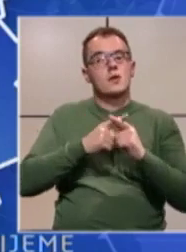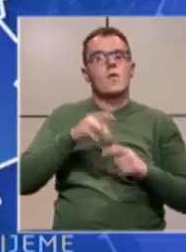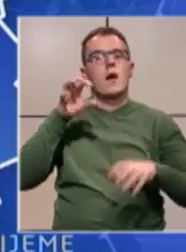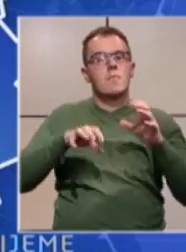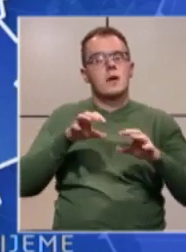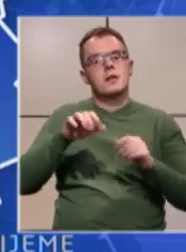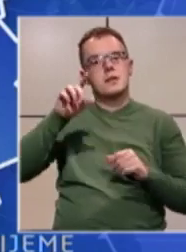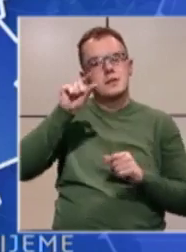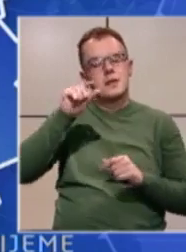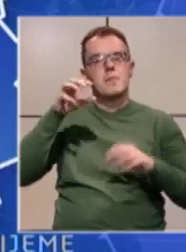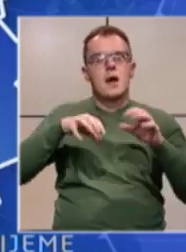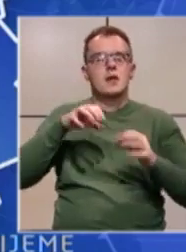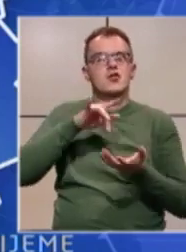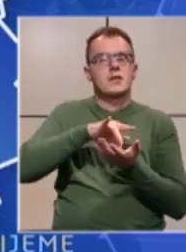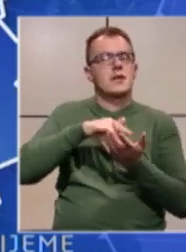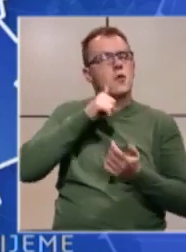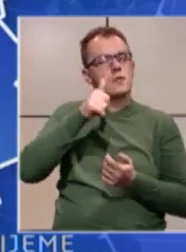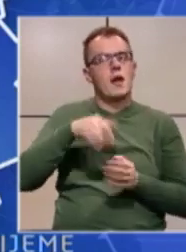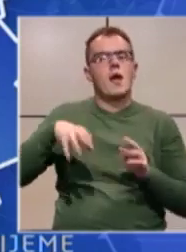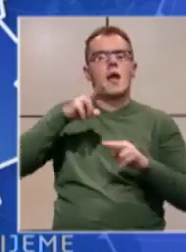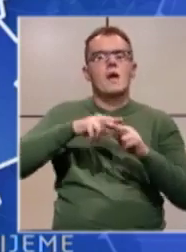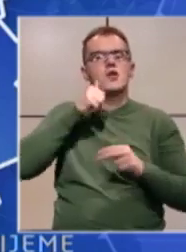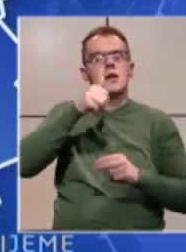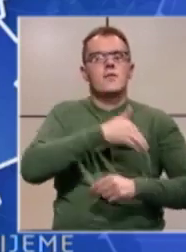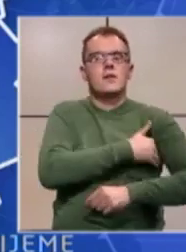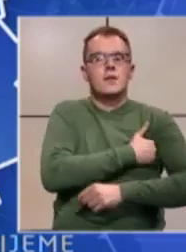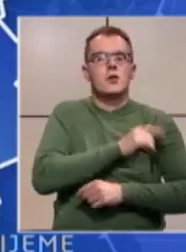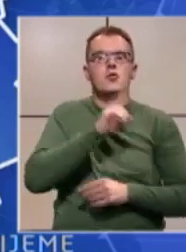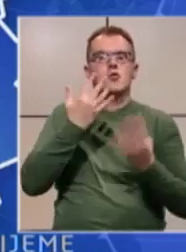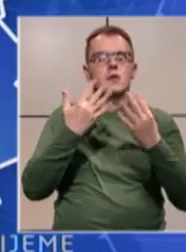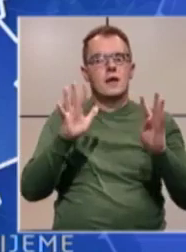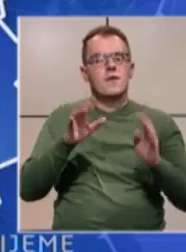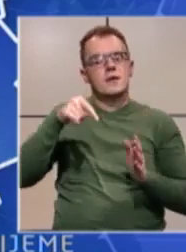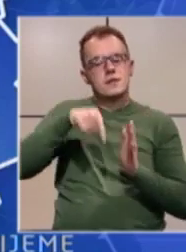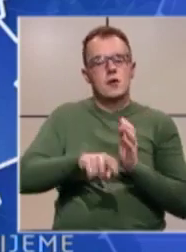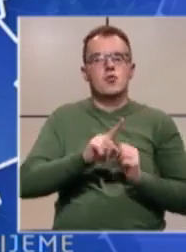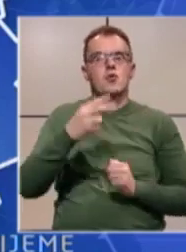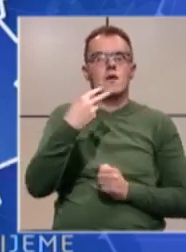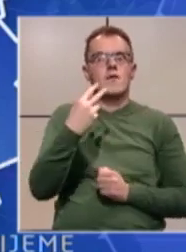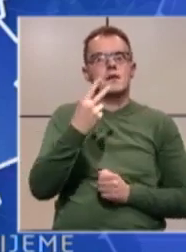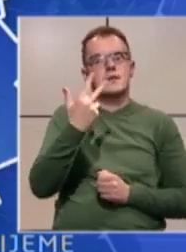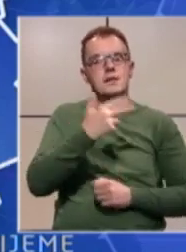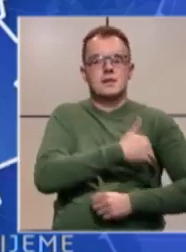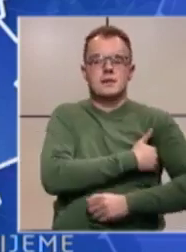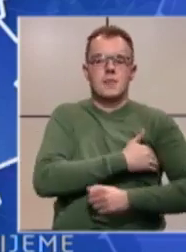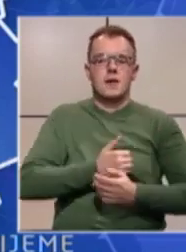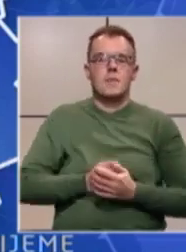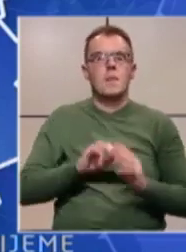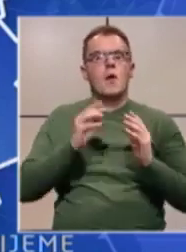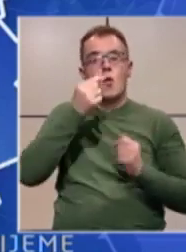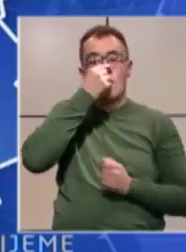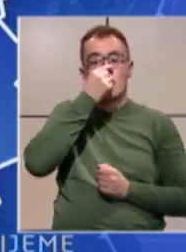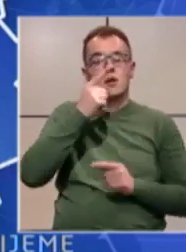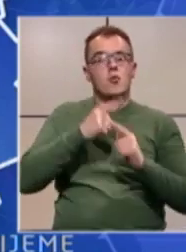padati slabija kiša sredinom dana. Najviša dnevna temperatura do 19, na jugu do 23 stupnja. U